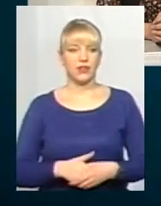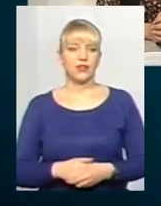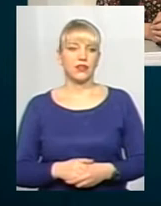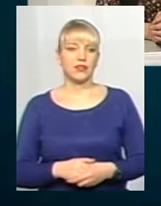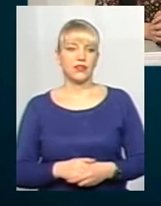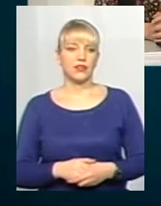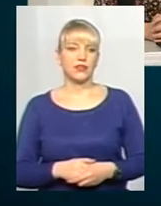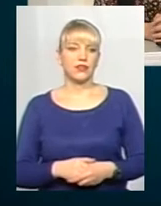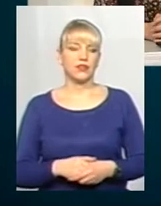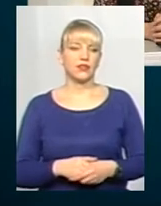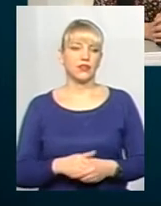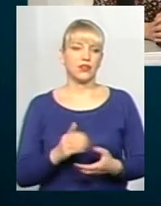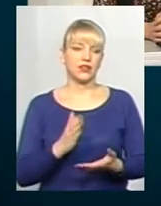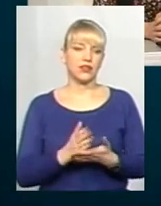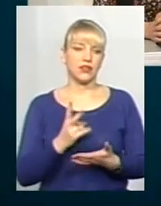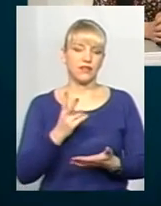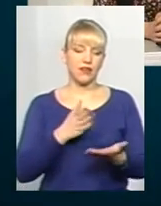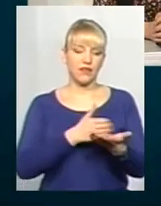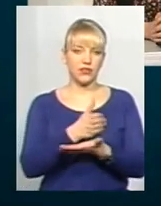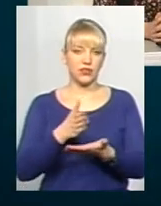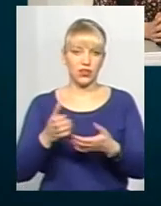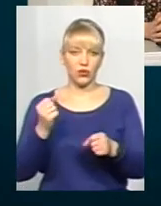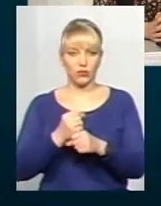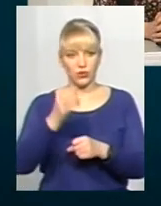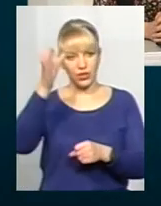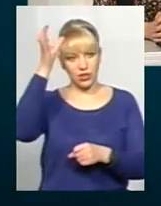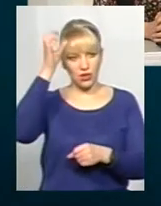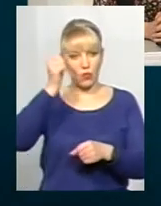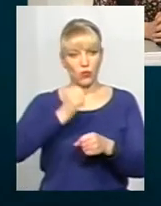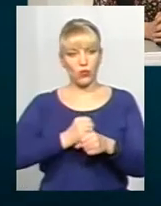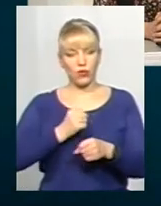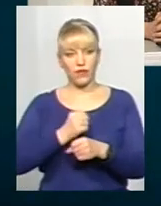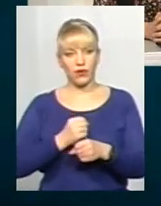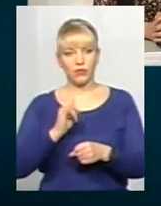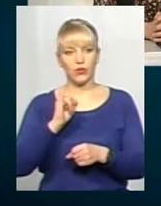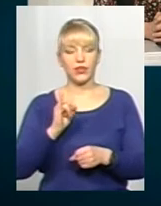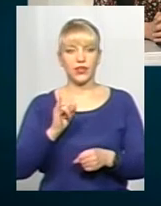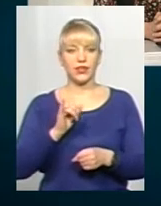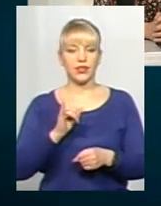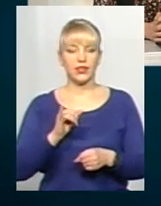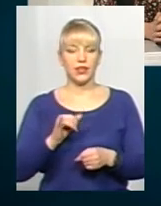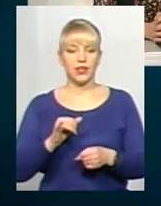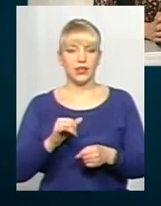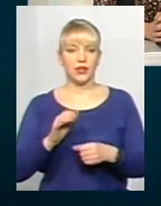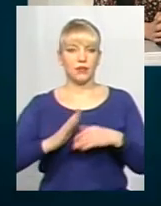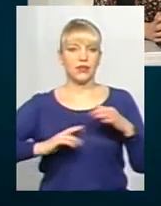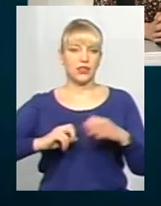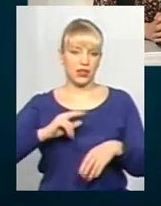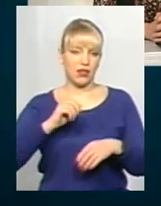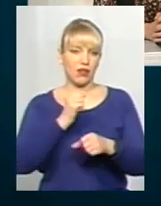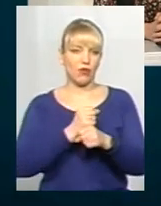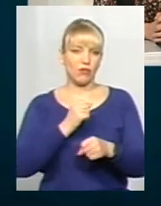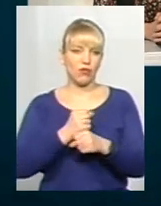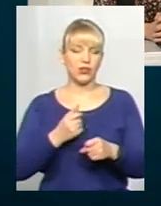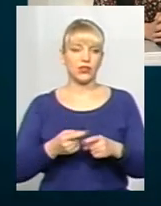види роботи. Це є наукова робота, це є прикладна робота. Це може, наприклад,